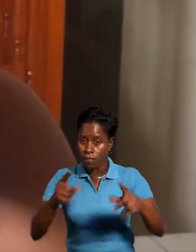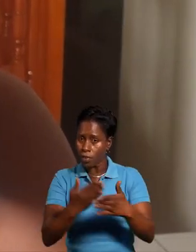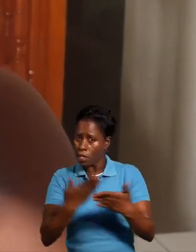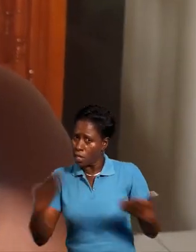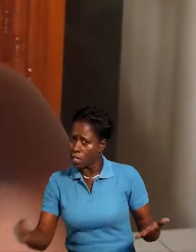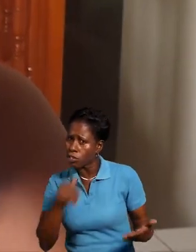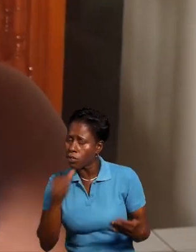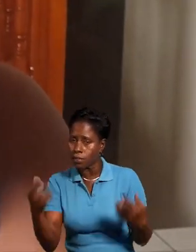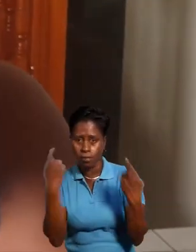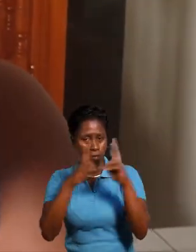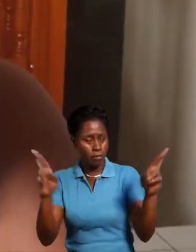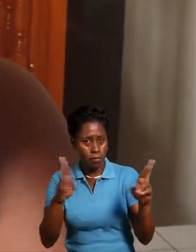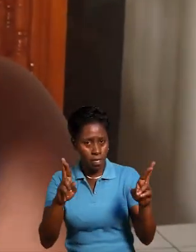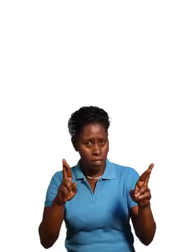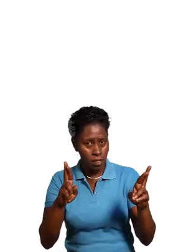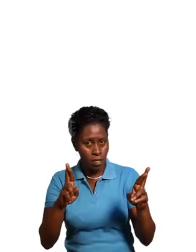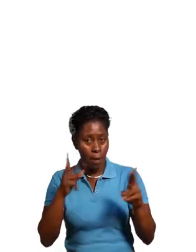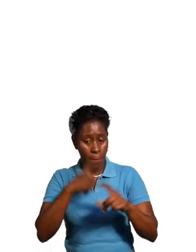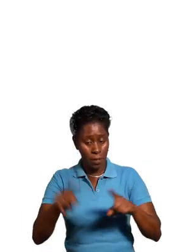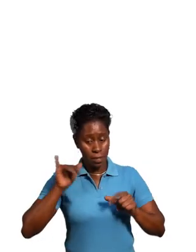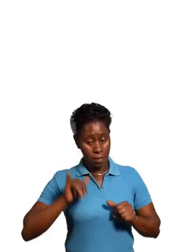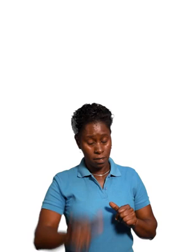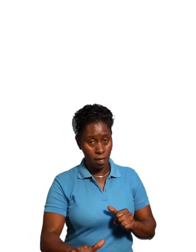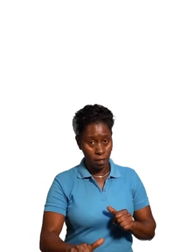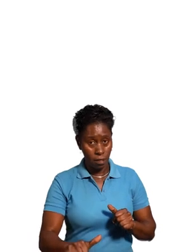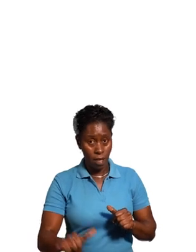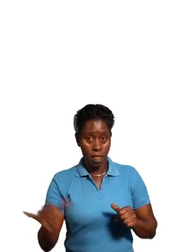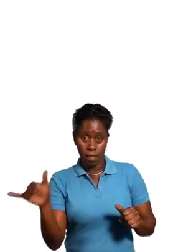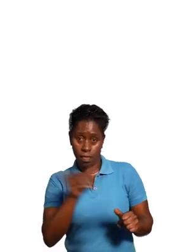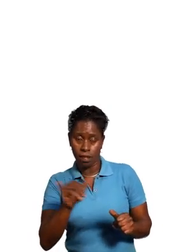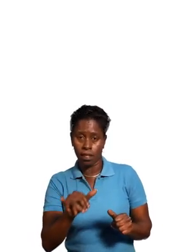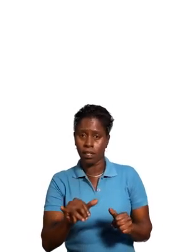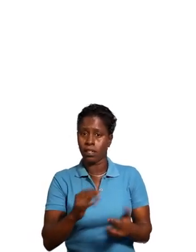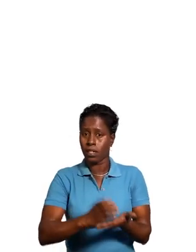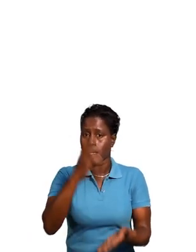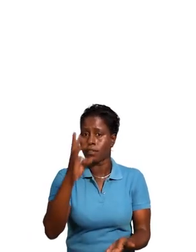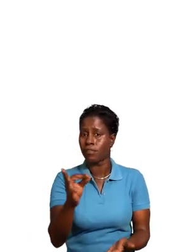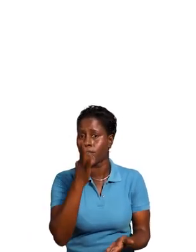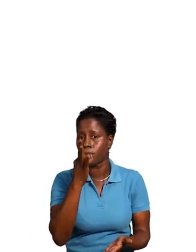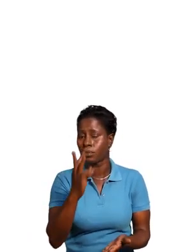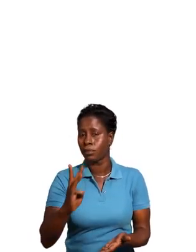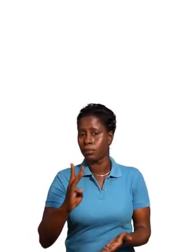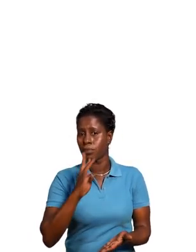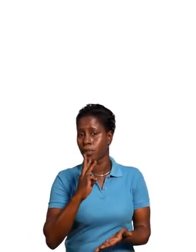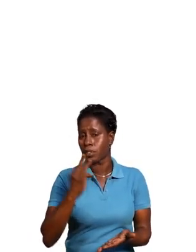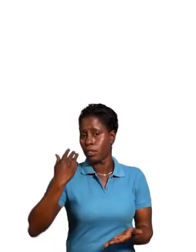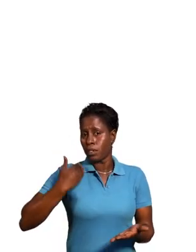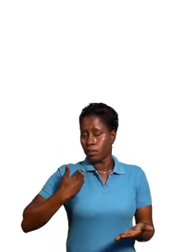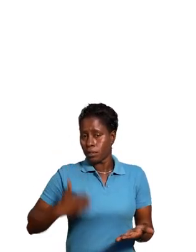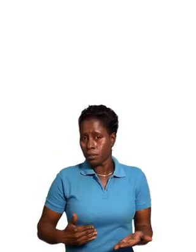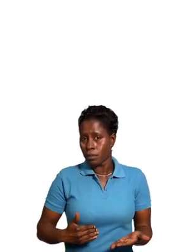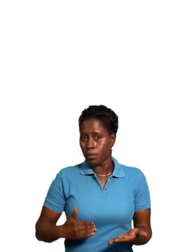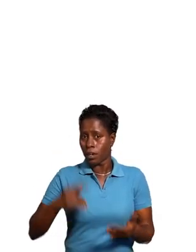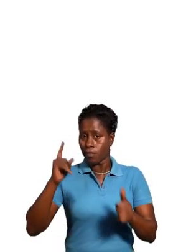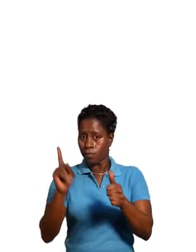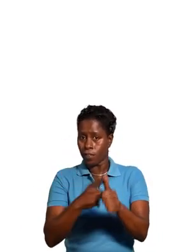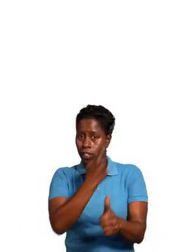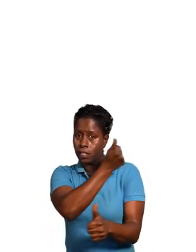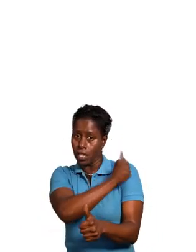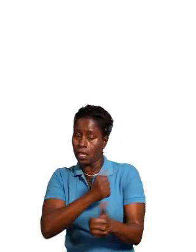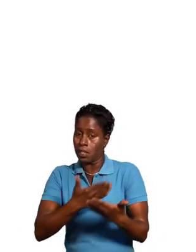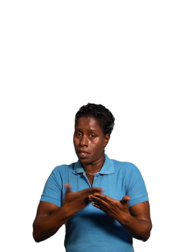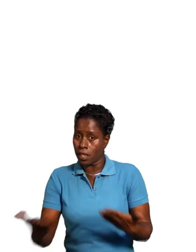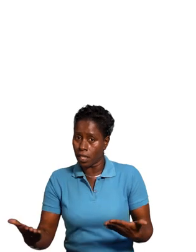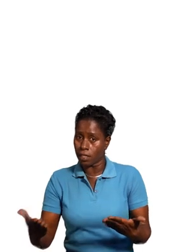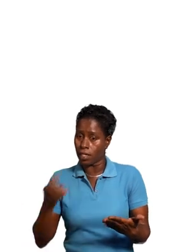plan from last year. Ou si dwe ni an bwet pou vizyon ek bagay ki pa bezi weme te en frij, ek a diwe pou